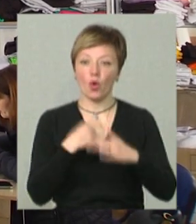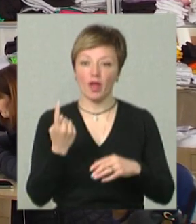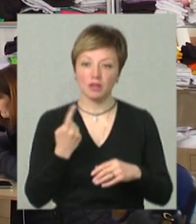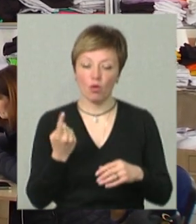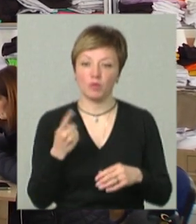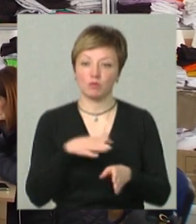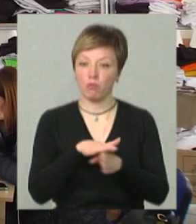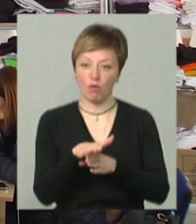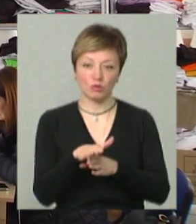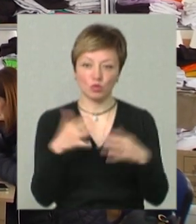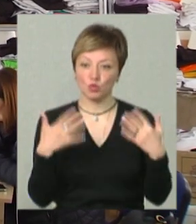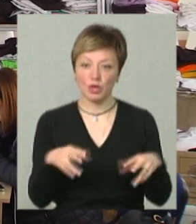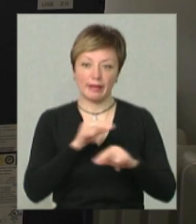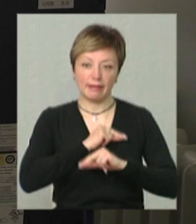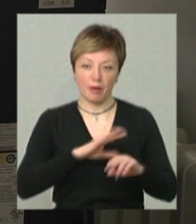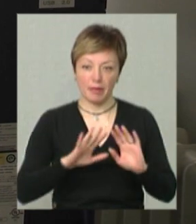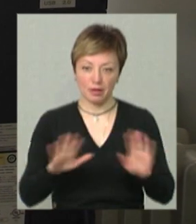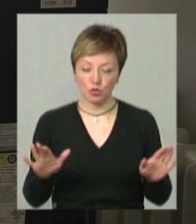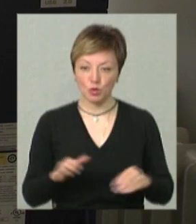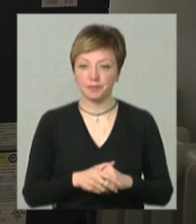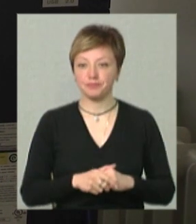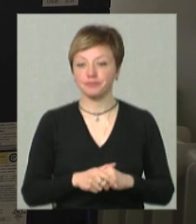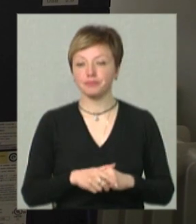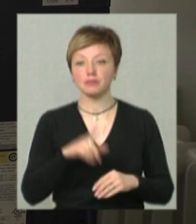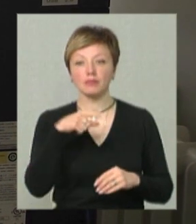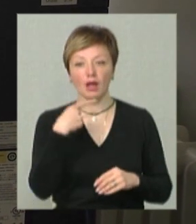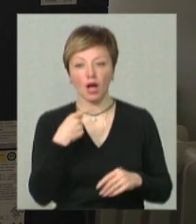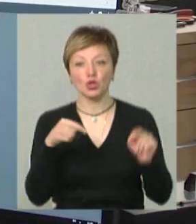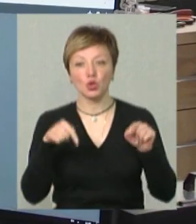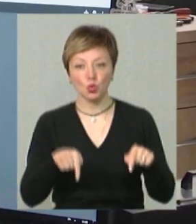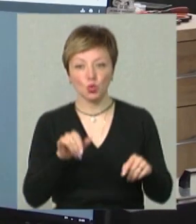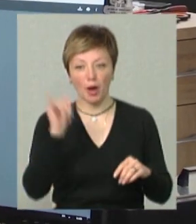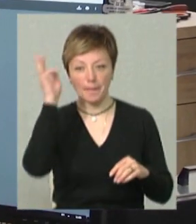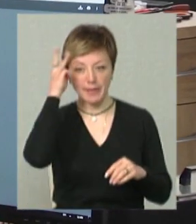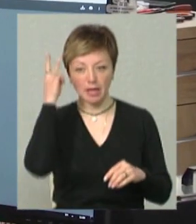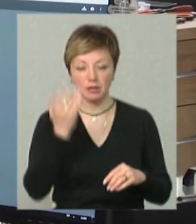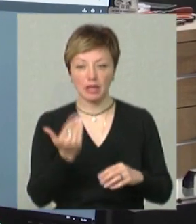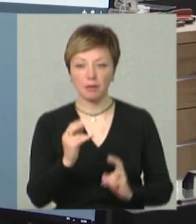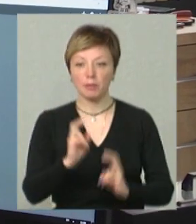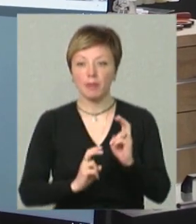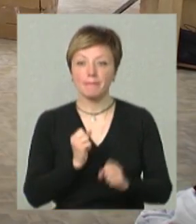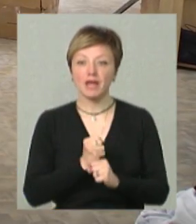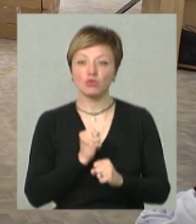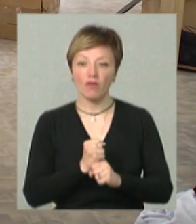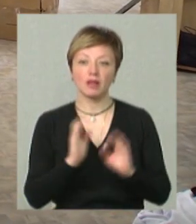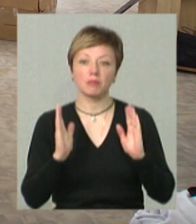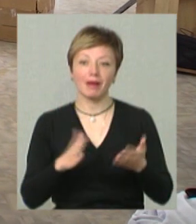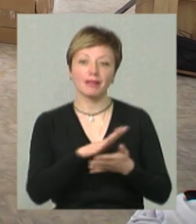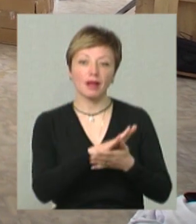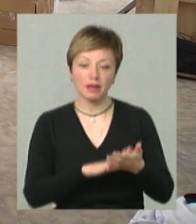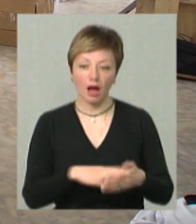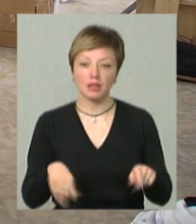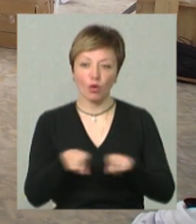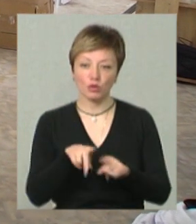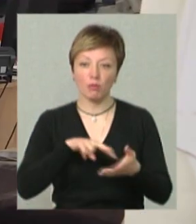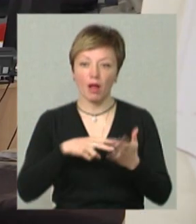області повністю вже не працює. Станіслав Кривулянський каже, тут, у Хмельницькому, їхнє підприємство працюватиме і надалі. Також